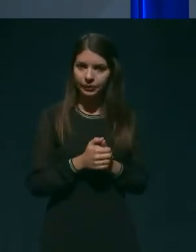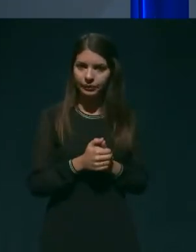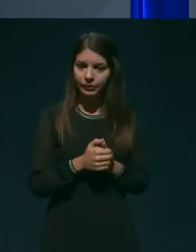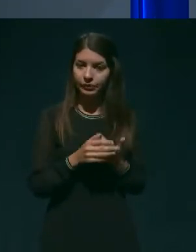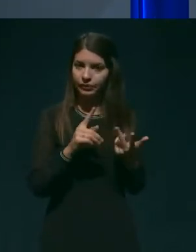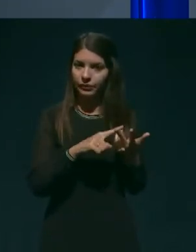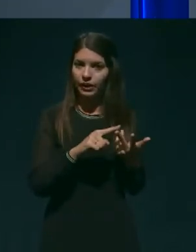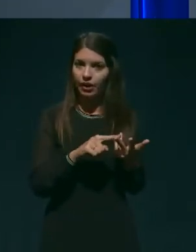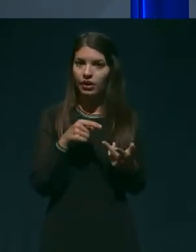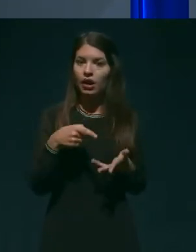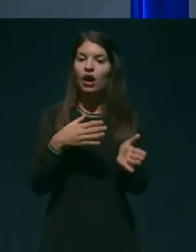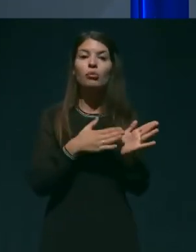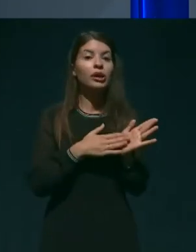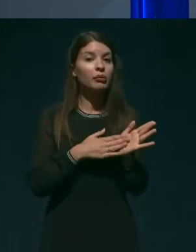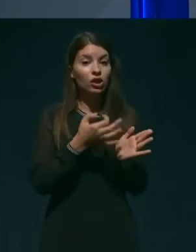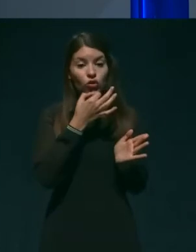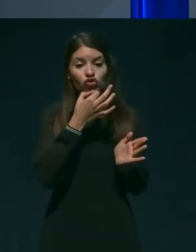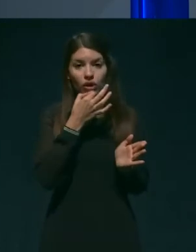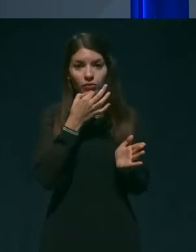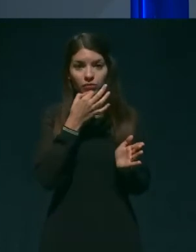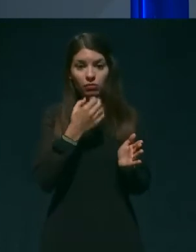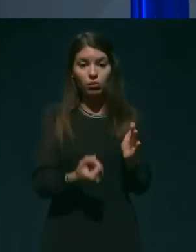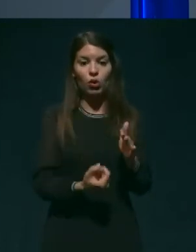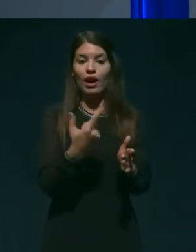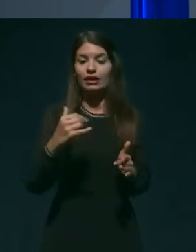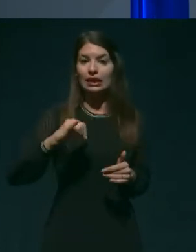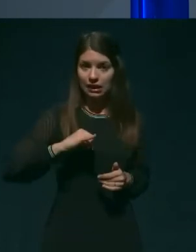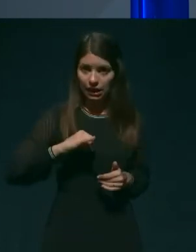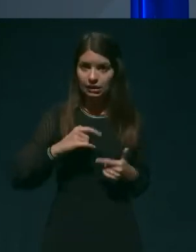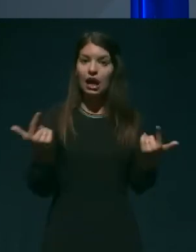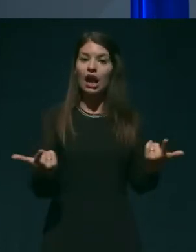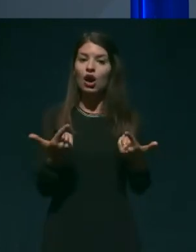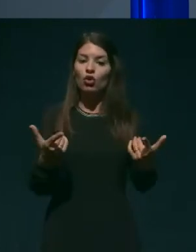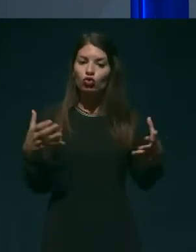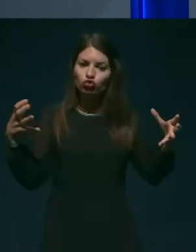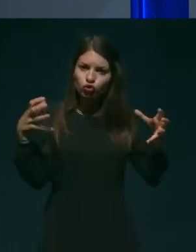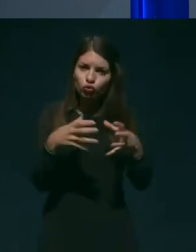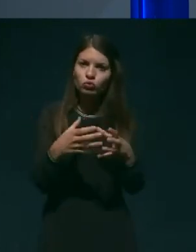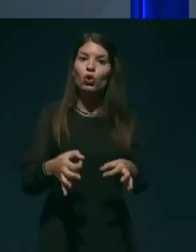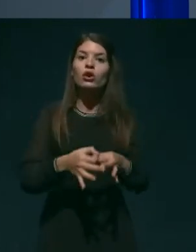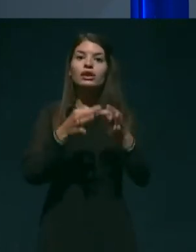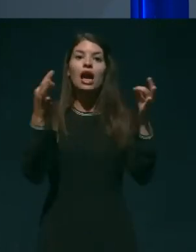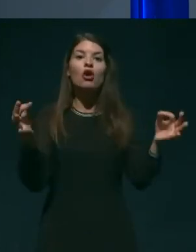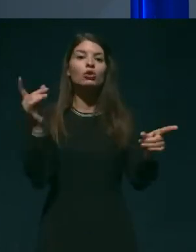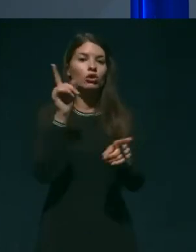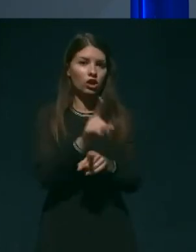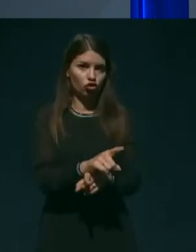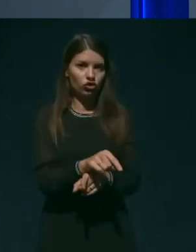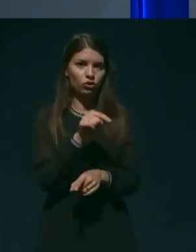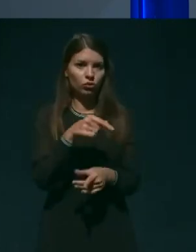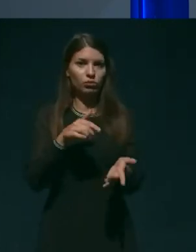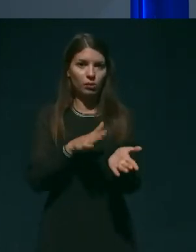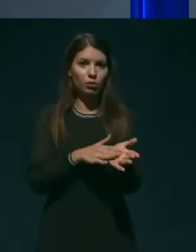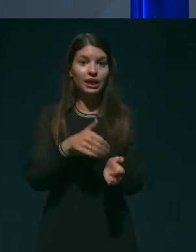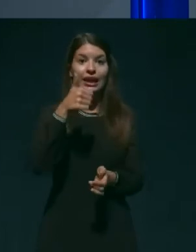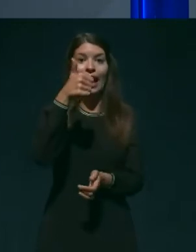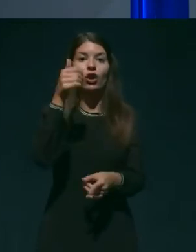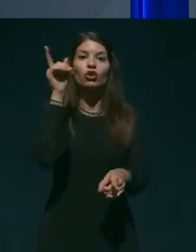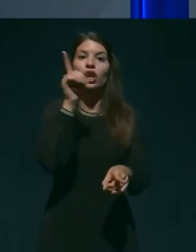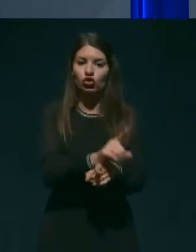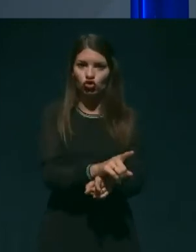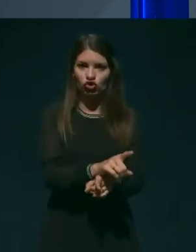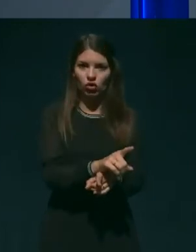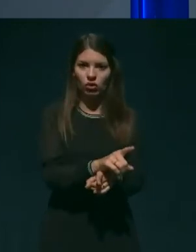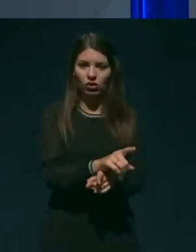v primeru interesa gremo tudi v neko skupno javno naročilo, se pravi centralno naročilo, te verovalne